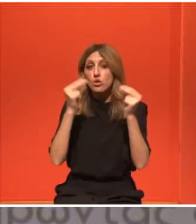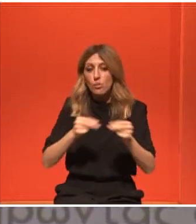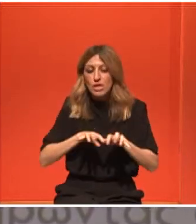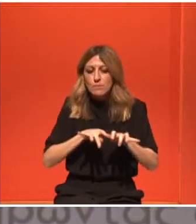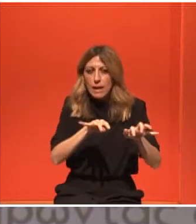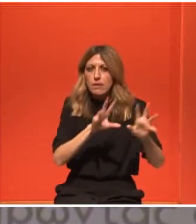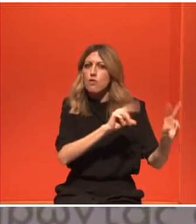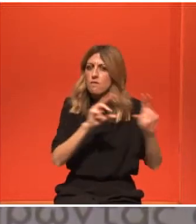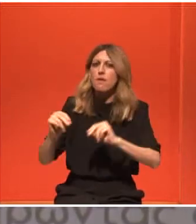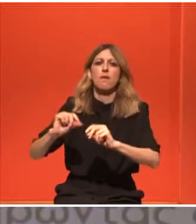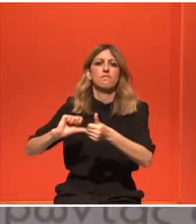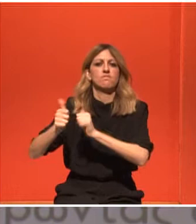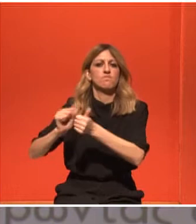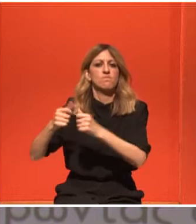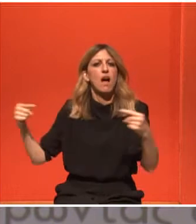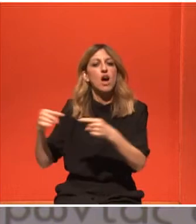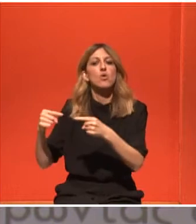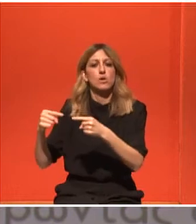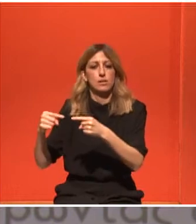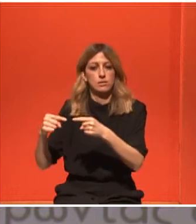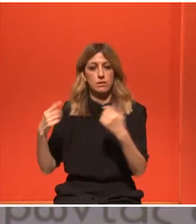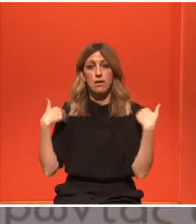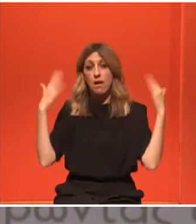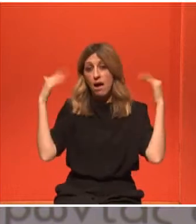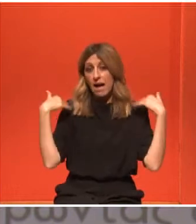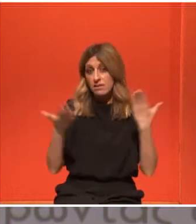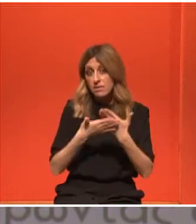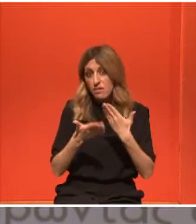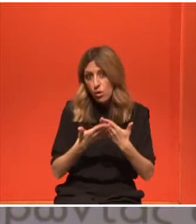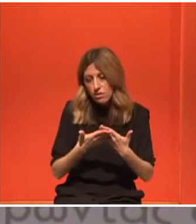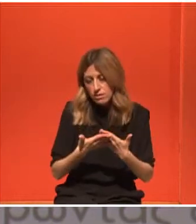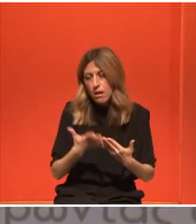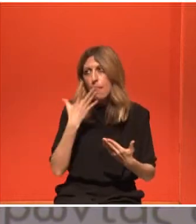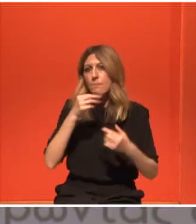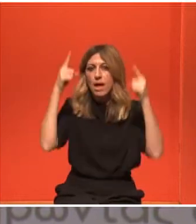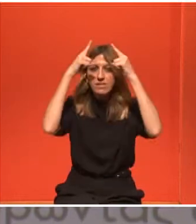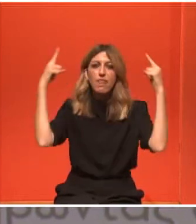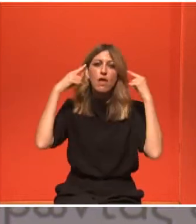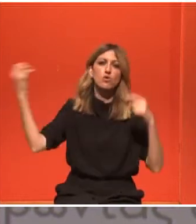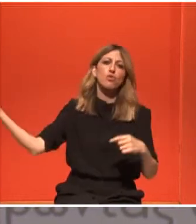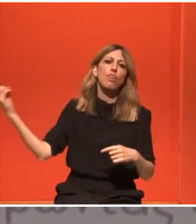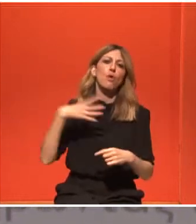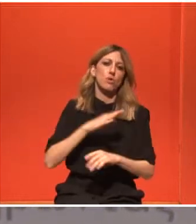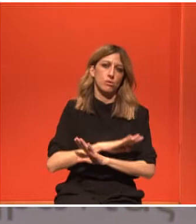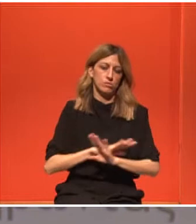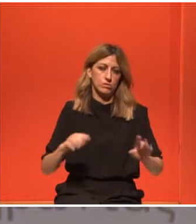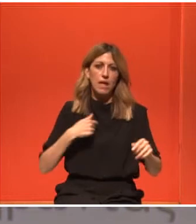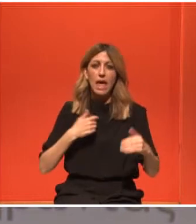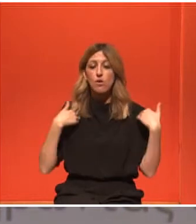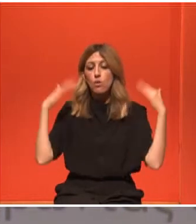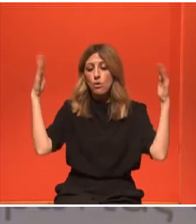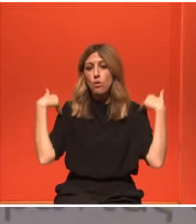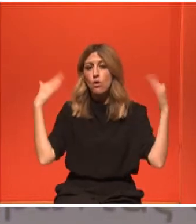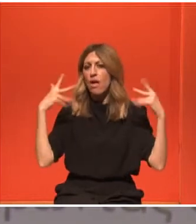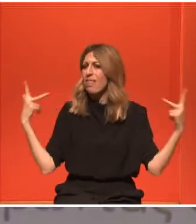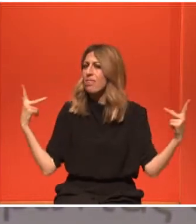το πόσο με βοήθησε, είναι δώρο Θεού για μένα. Δεν έχω σταματήσει ποτέ να ασκούμε. Και πλέον μπορώ να πω ότι